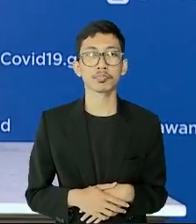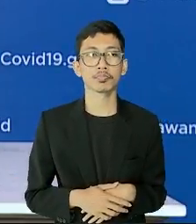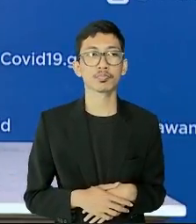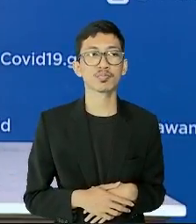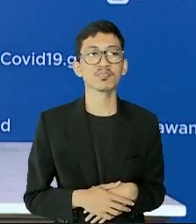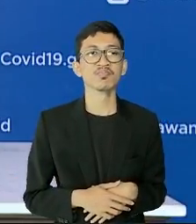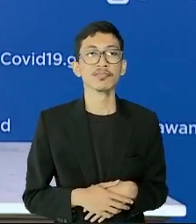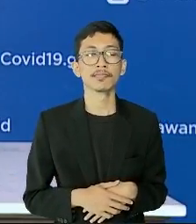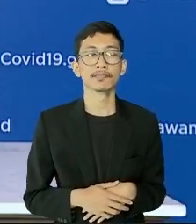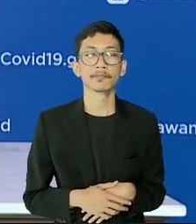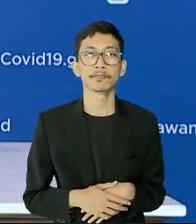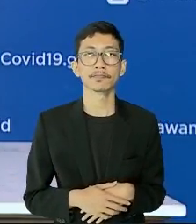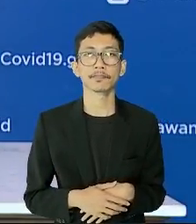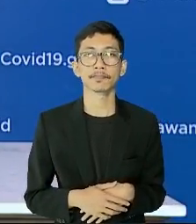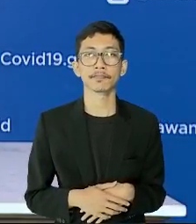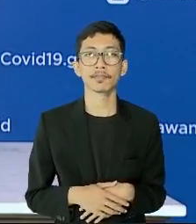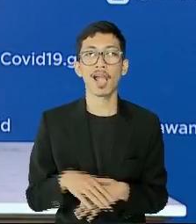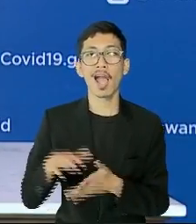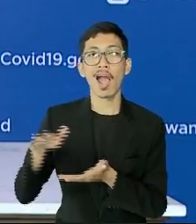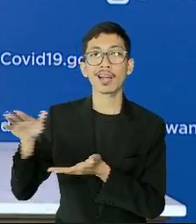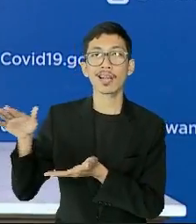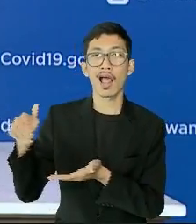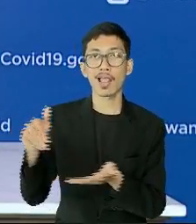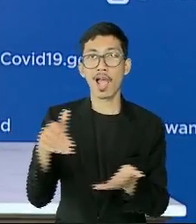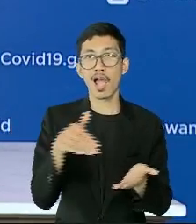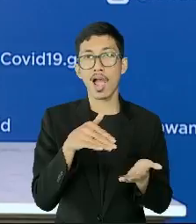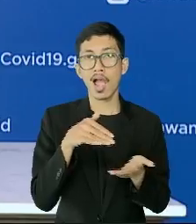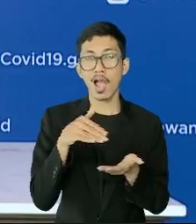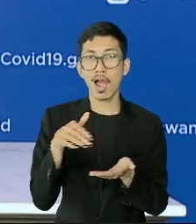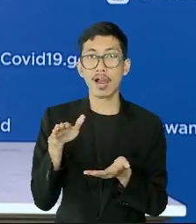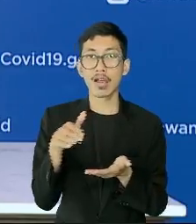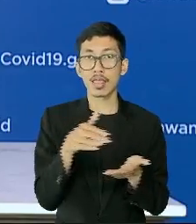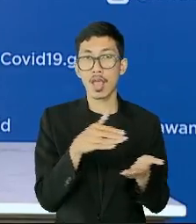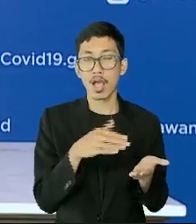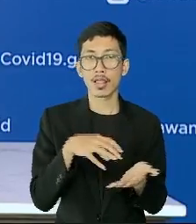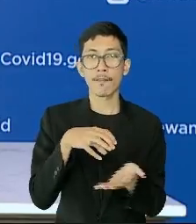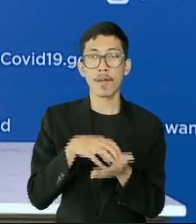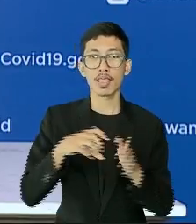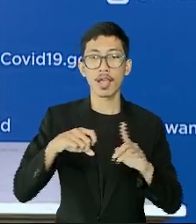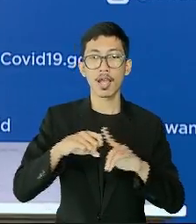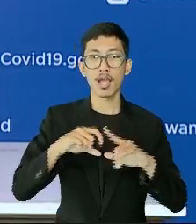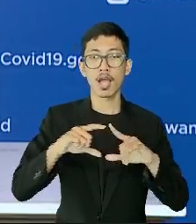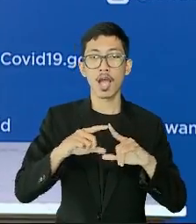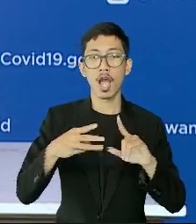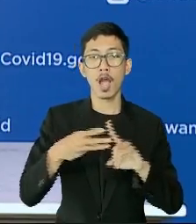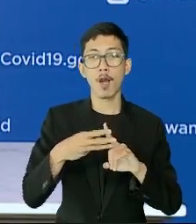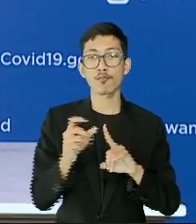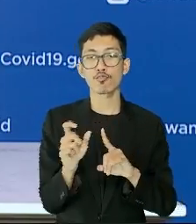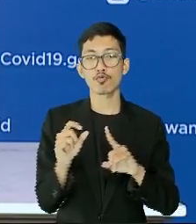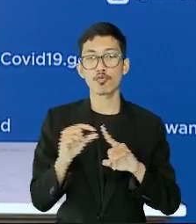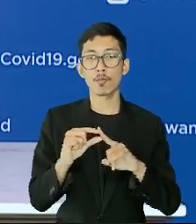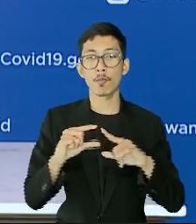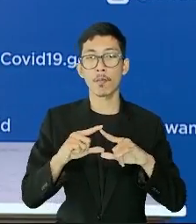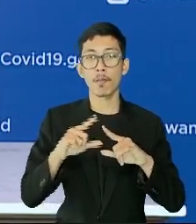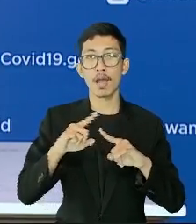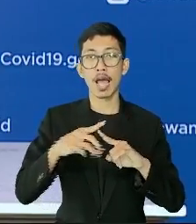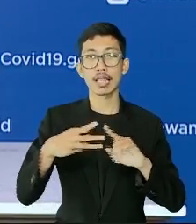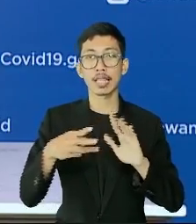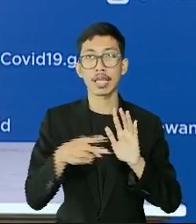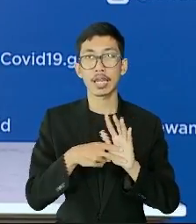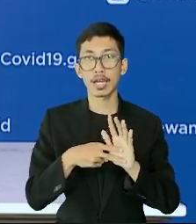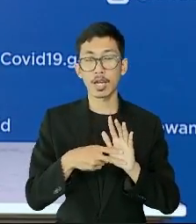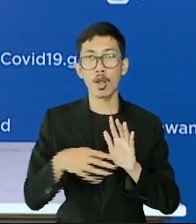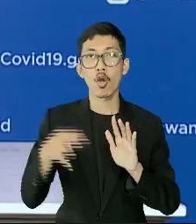Asia. Pendataan hasil leveling per kabupaten kota telah diinput dengan berbagai metode baik yang